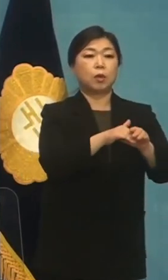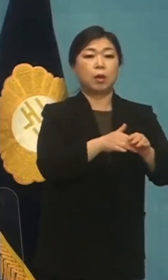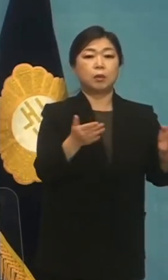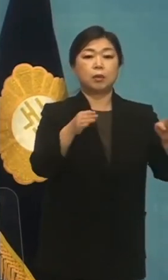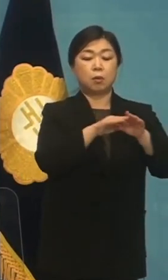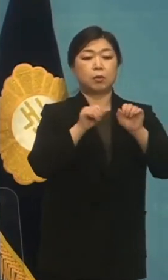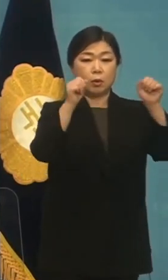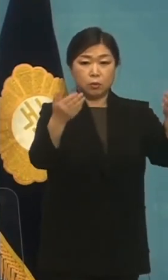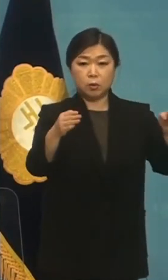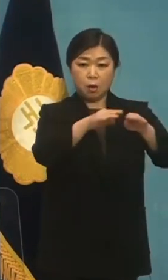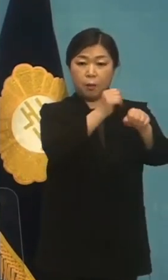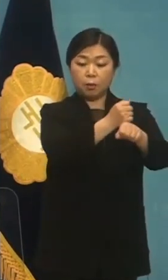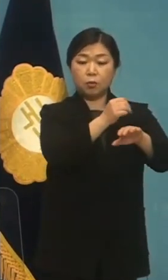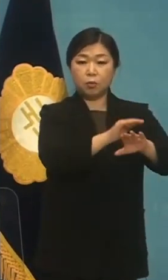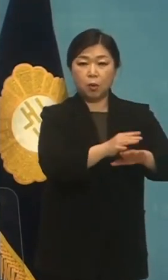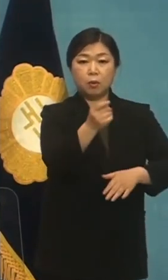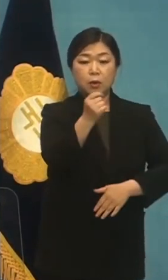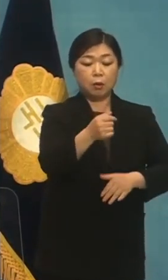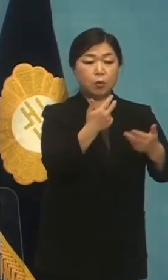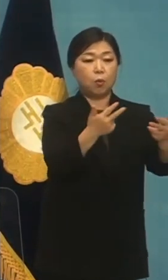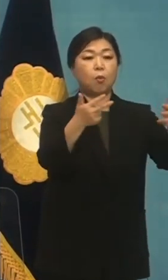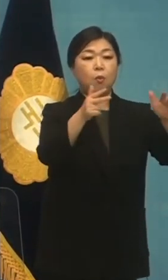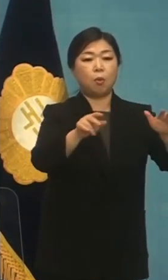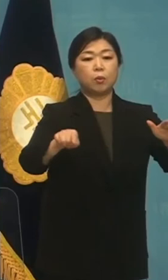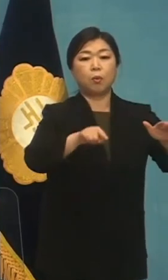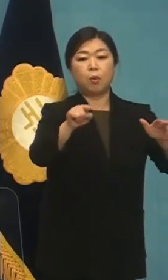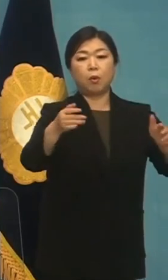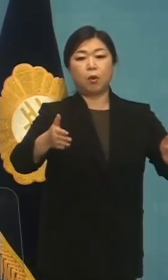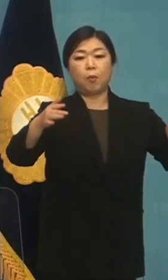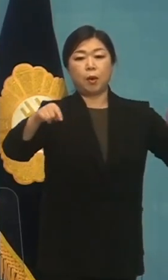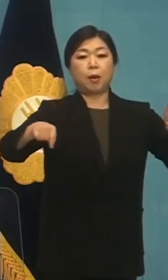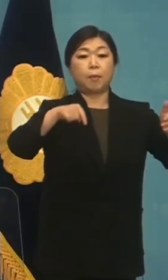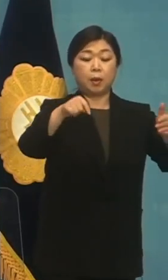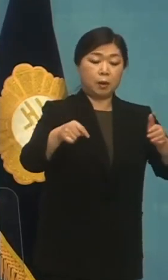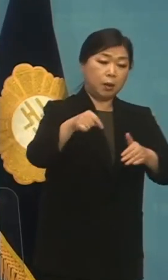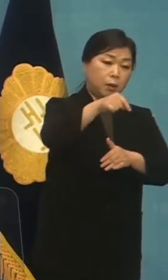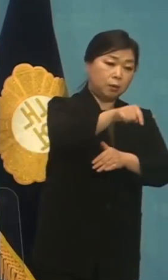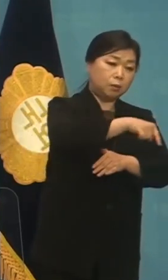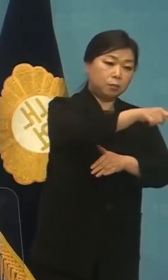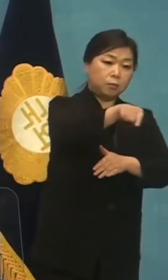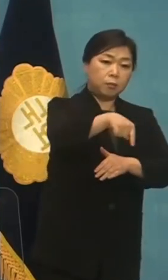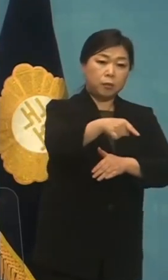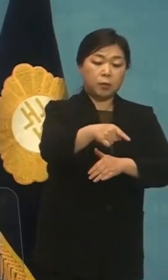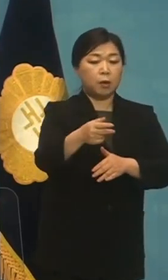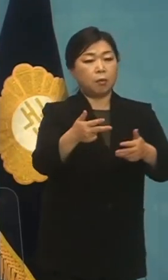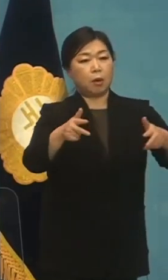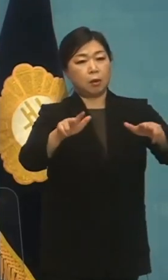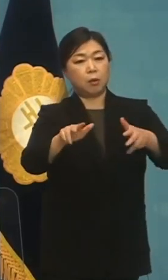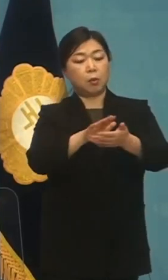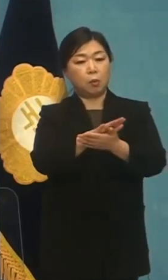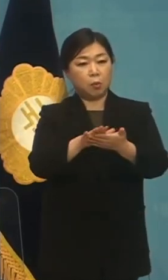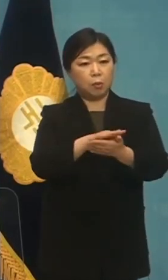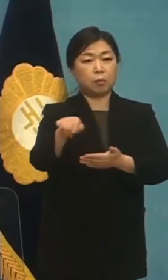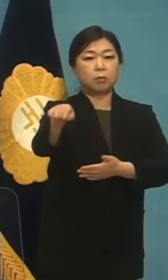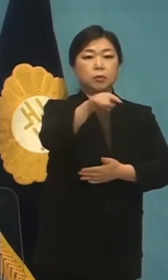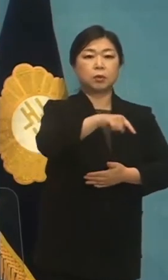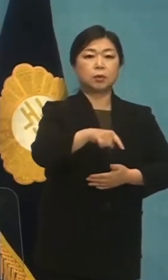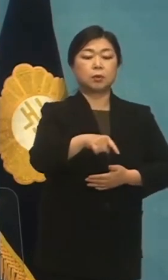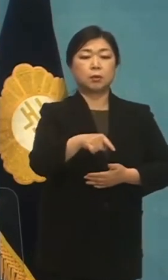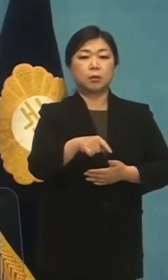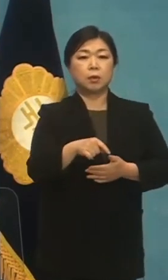체육시설을 마련하고 작은 공원, 건물 앞에 선풍가든 또 건물 내에